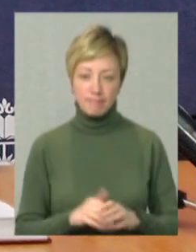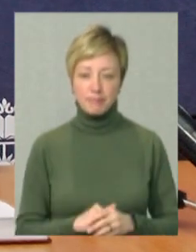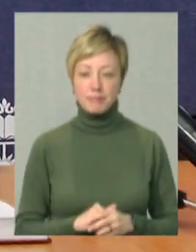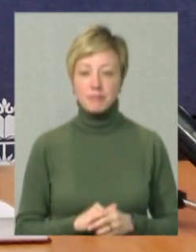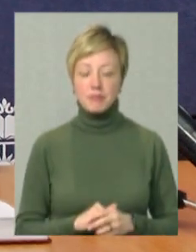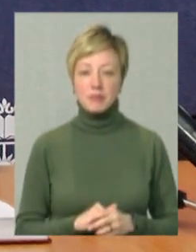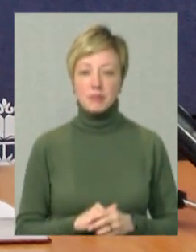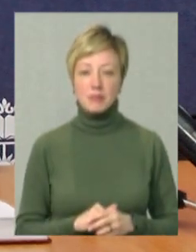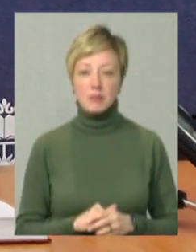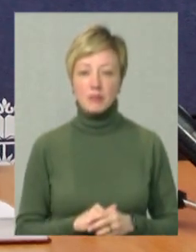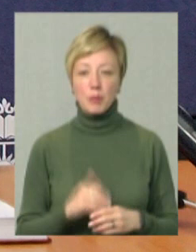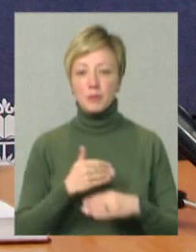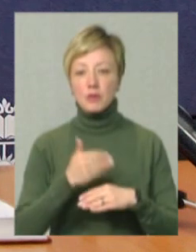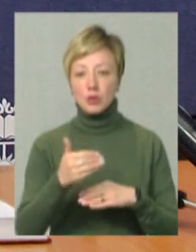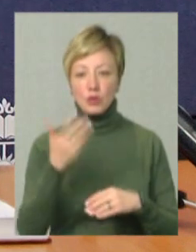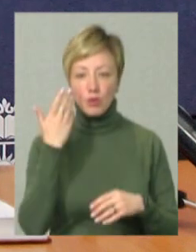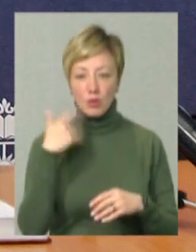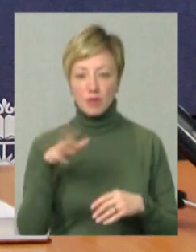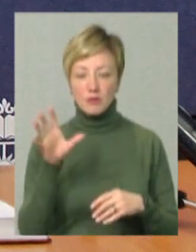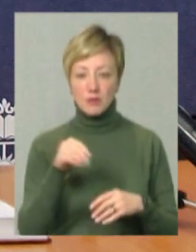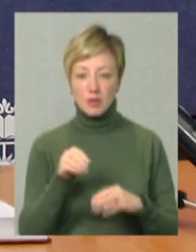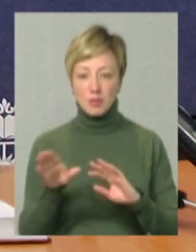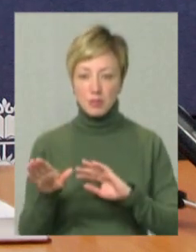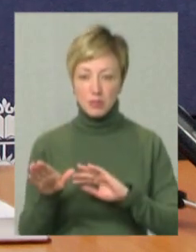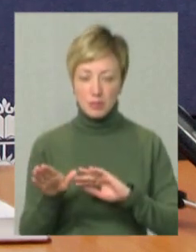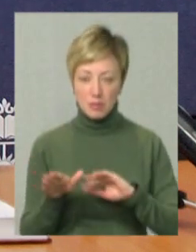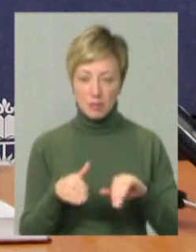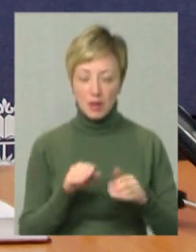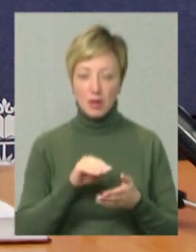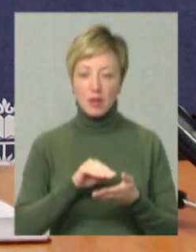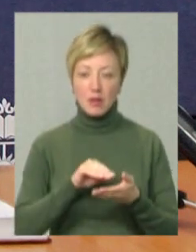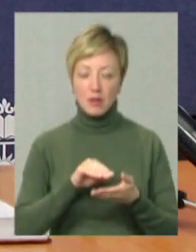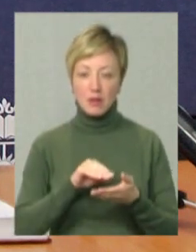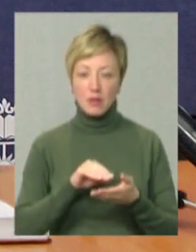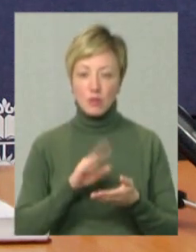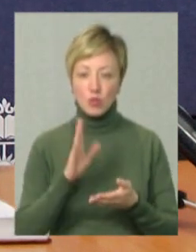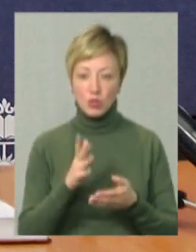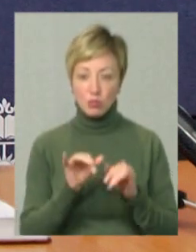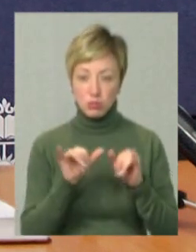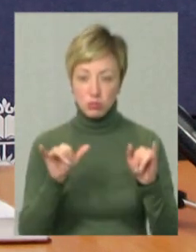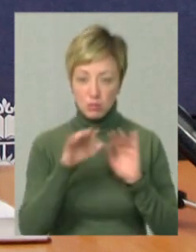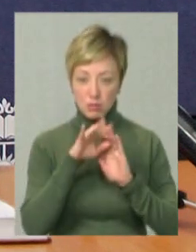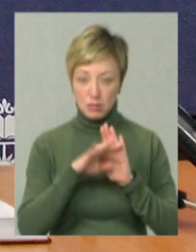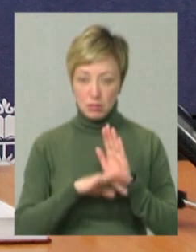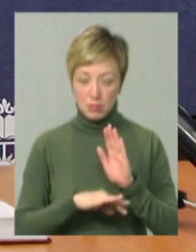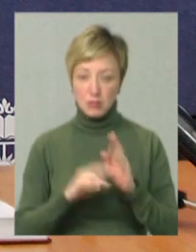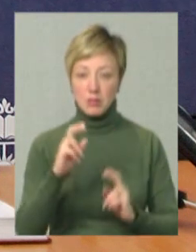а вже пізніше, коли, скажімо так, накопичиться певна кількість